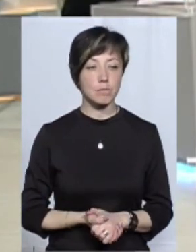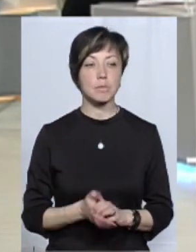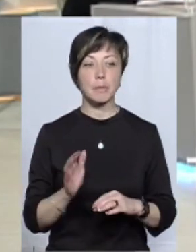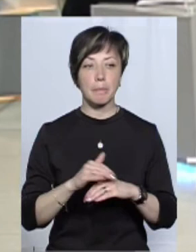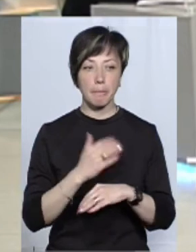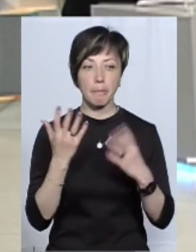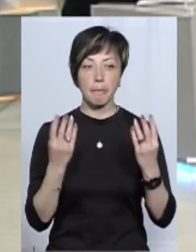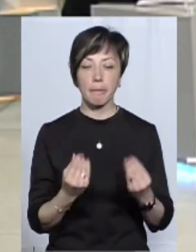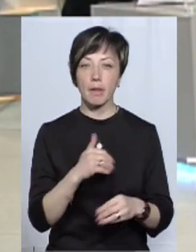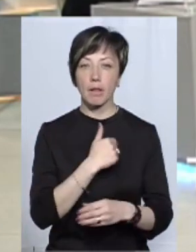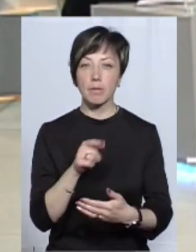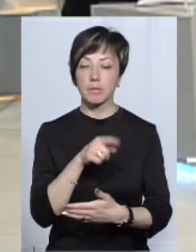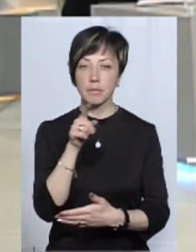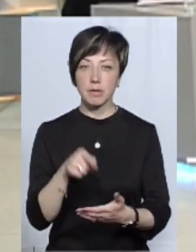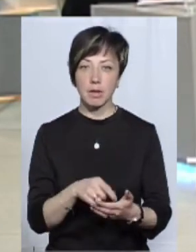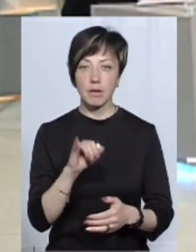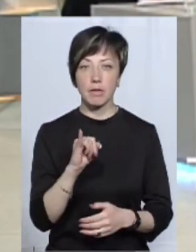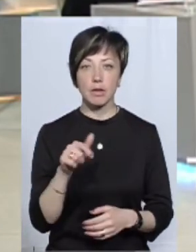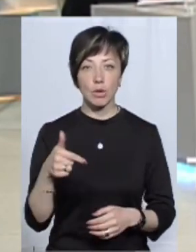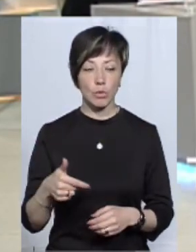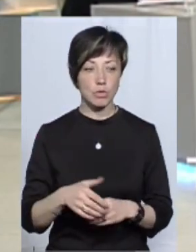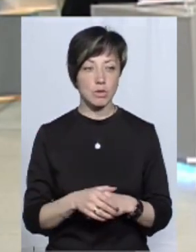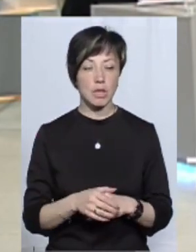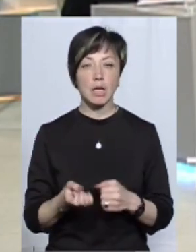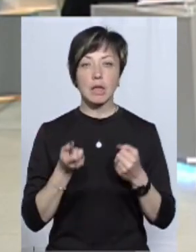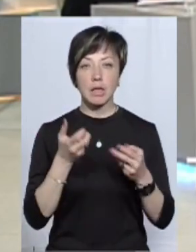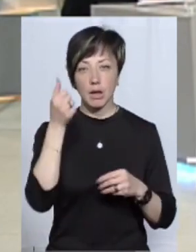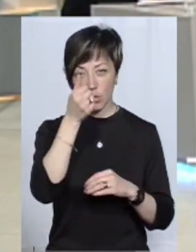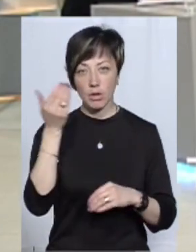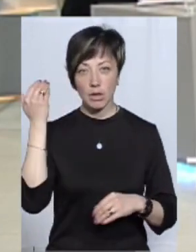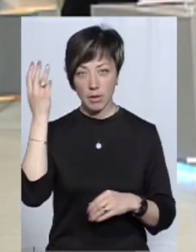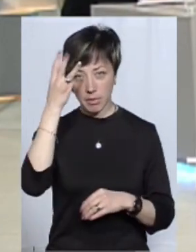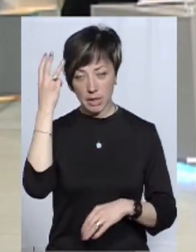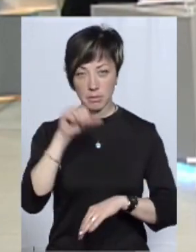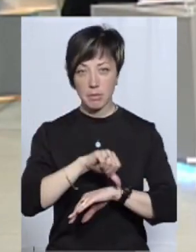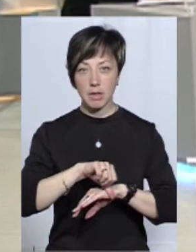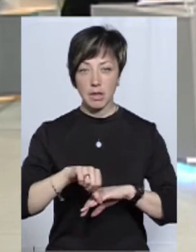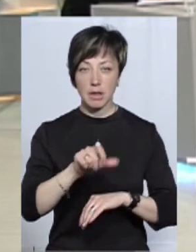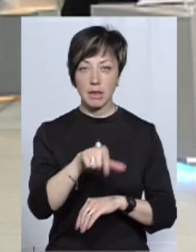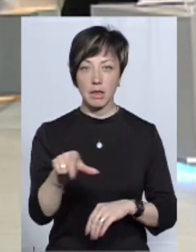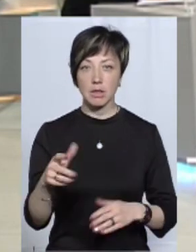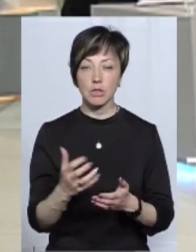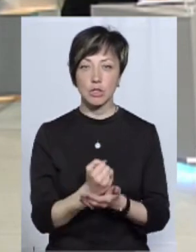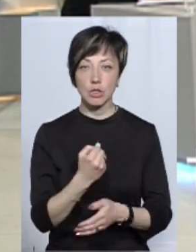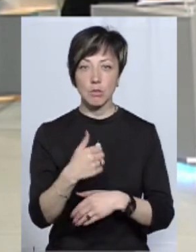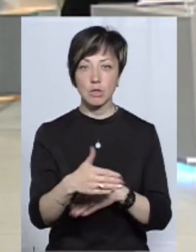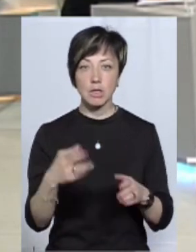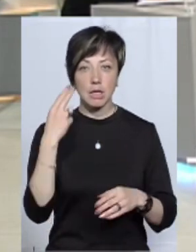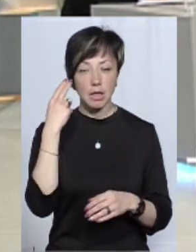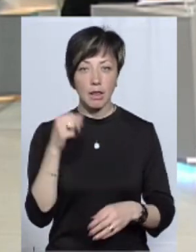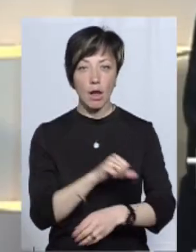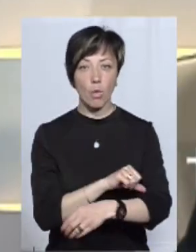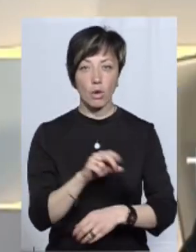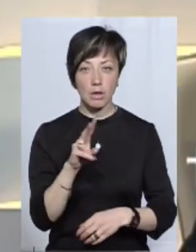Добрий день, я хочу задати запитання Івану Григоровичу. Декілька років назад хмельницькі митники знайшли з посилки із Китаю